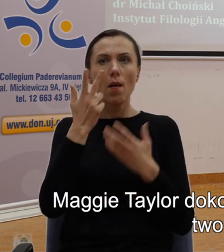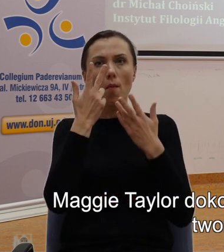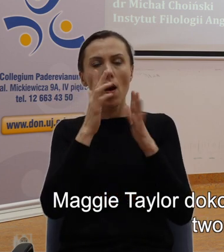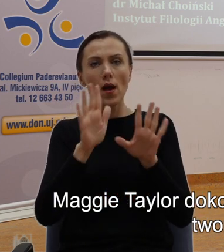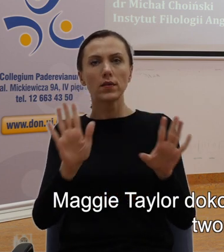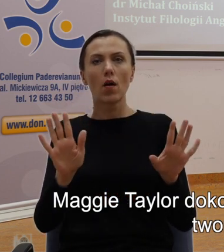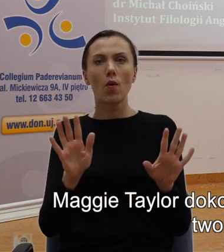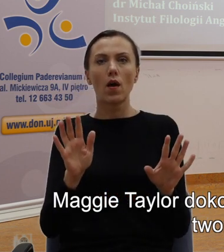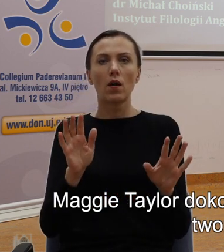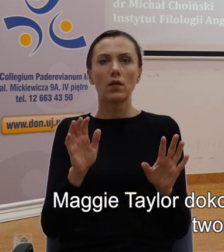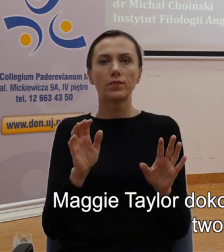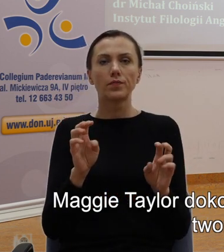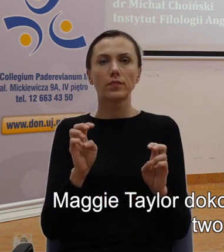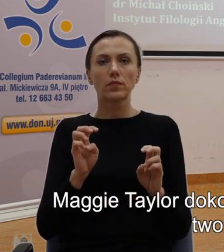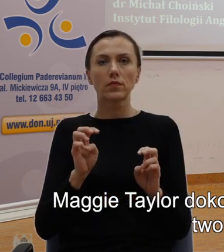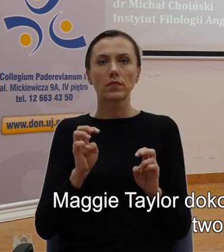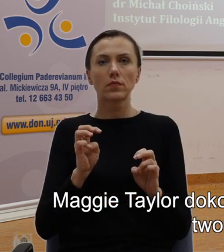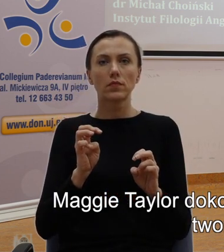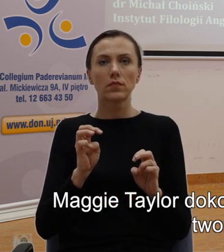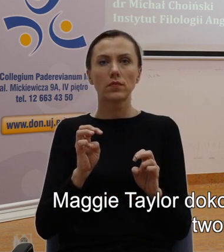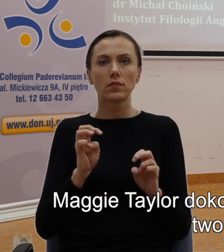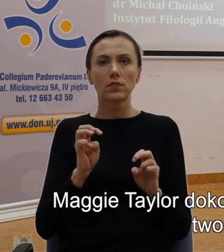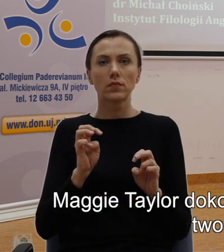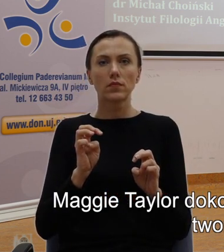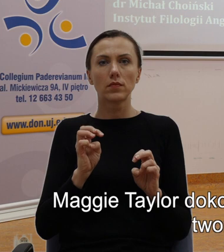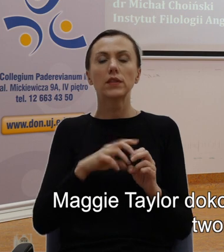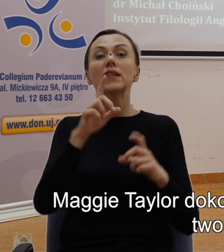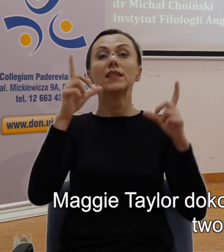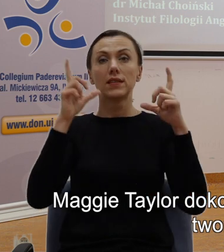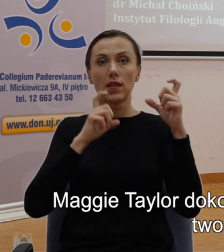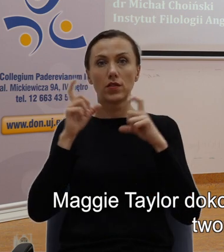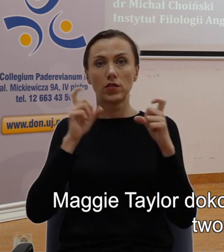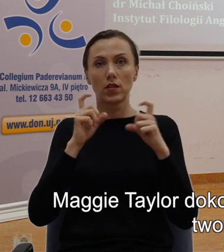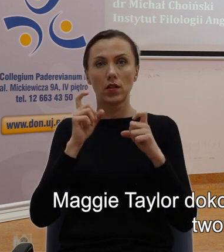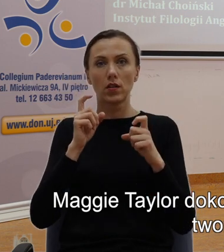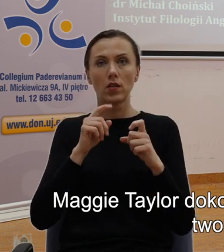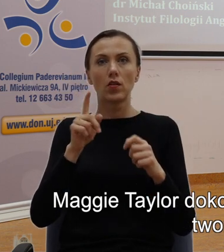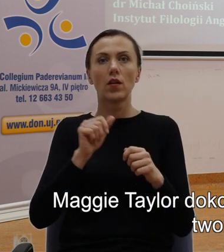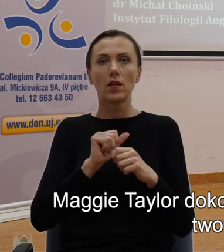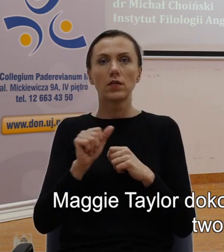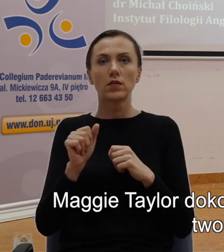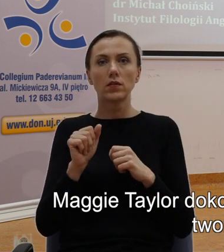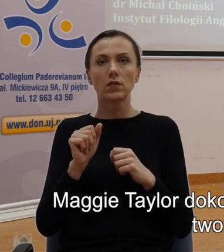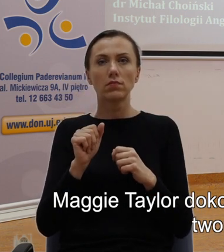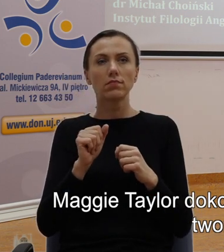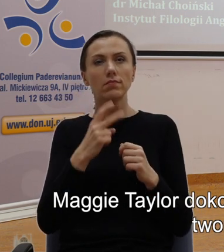zdjęcie, tworząc pewnego rodzaju